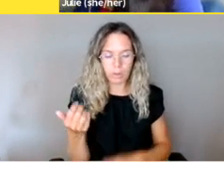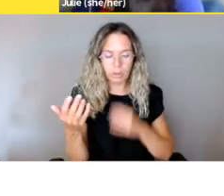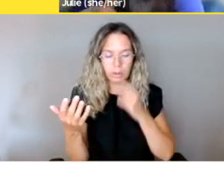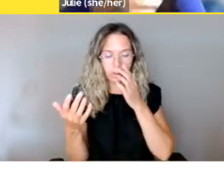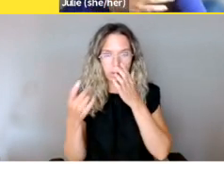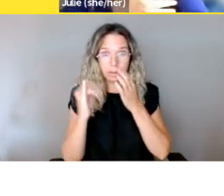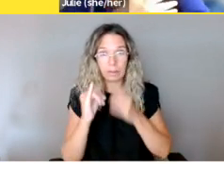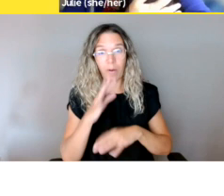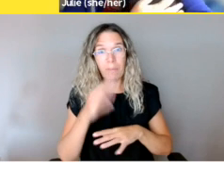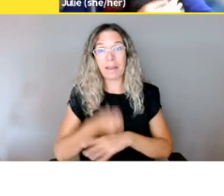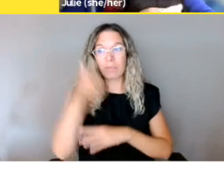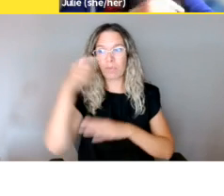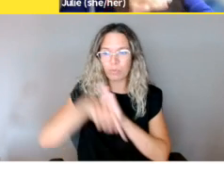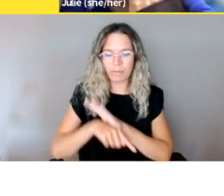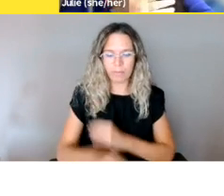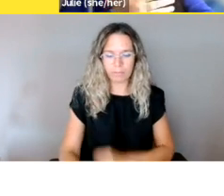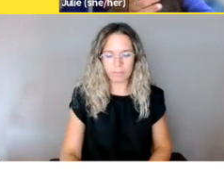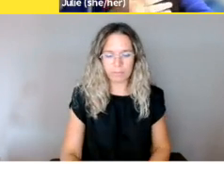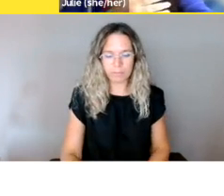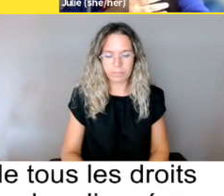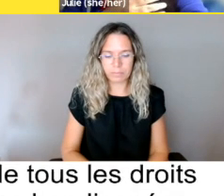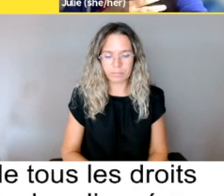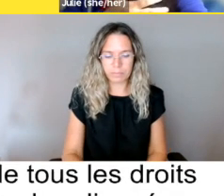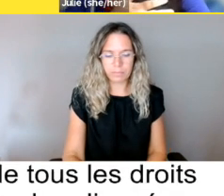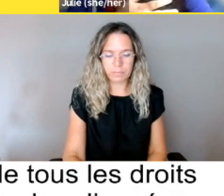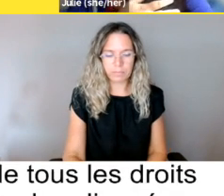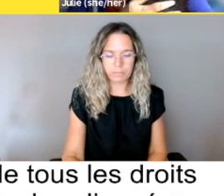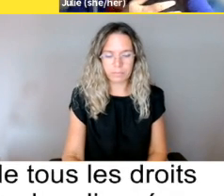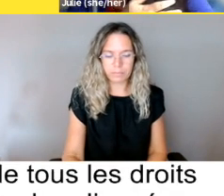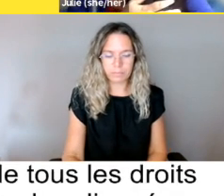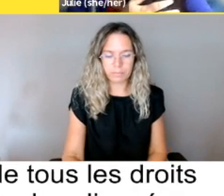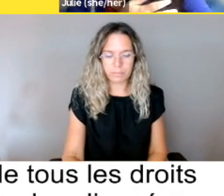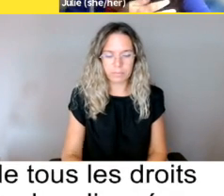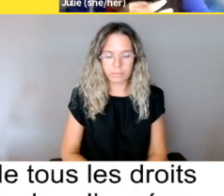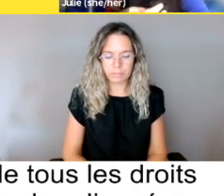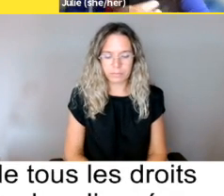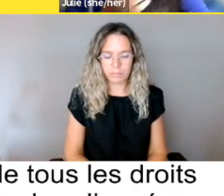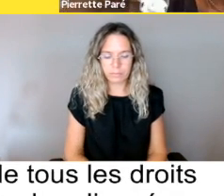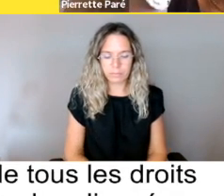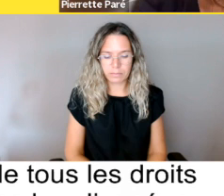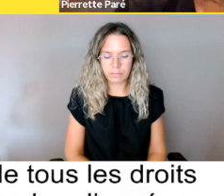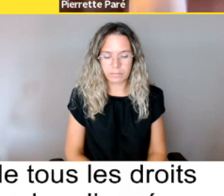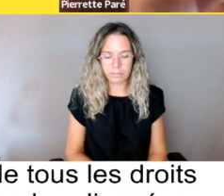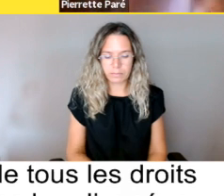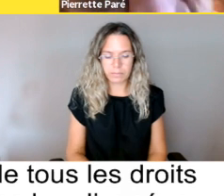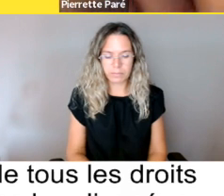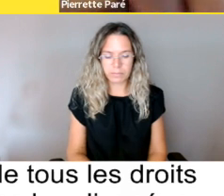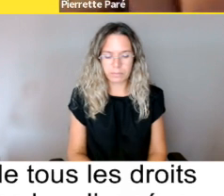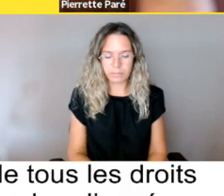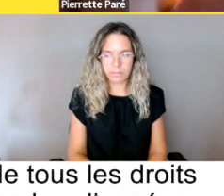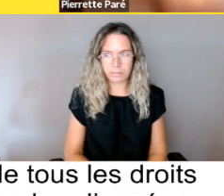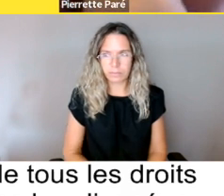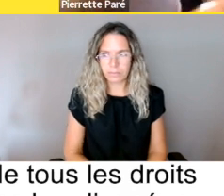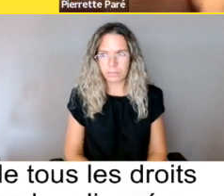un petit peu plus. Donc, avant de pouvoir discuter de nos ressources,